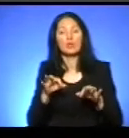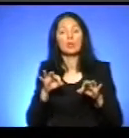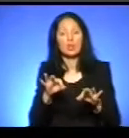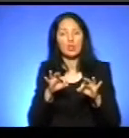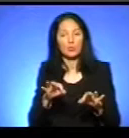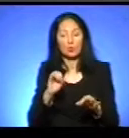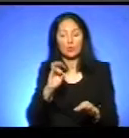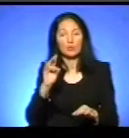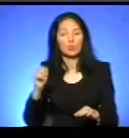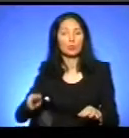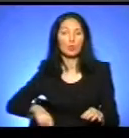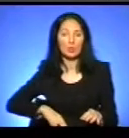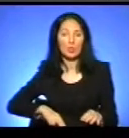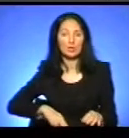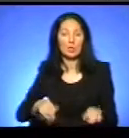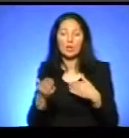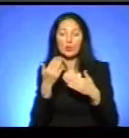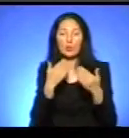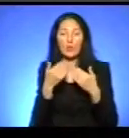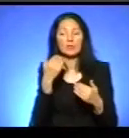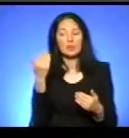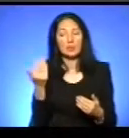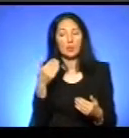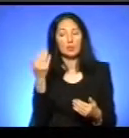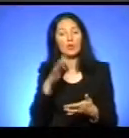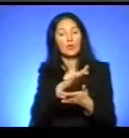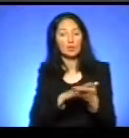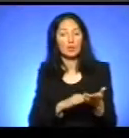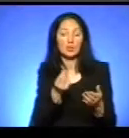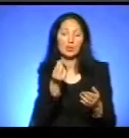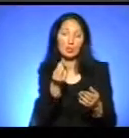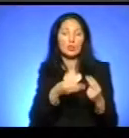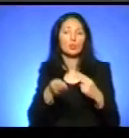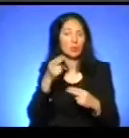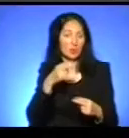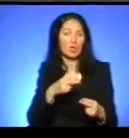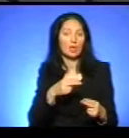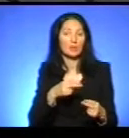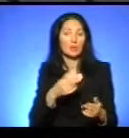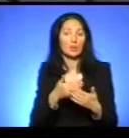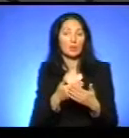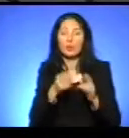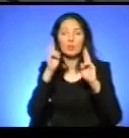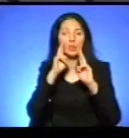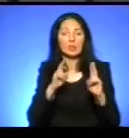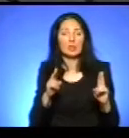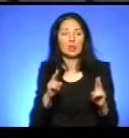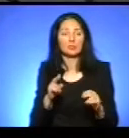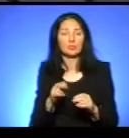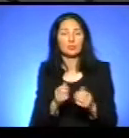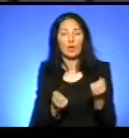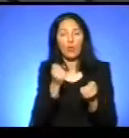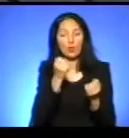інфраструктури адміністрації, спілкувалися з ними, вони вибачалися і повертали гроші. Ну, тобто, незнанням… Повертали гроші хто?